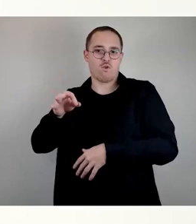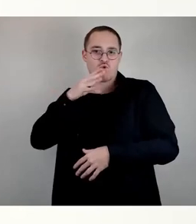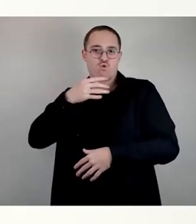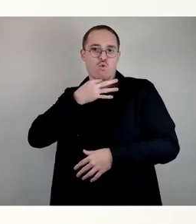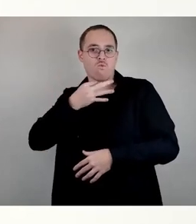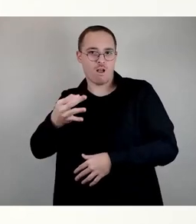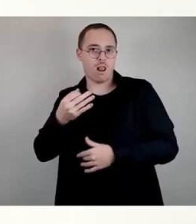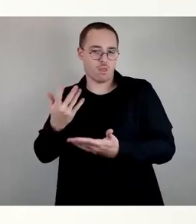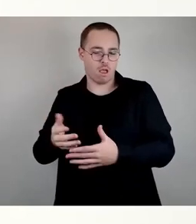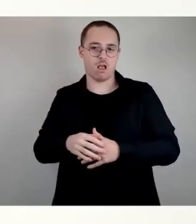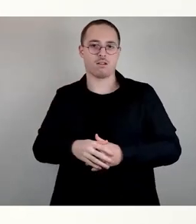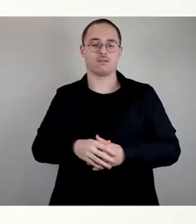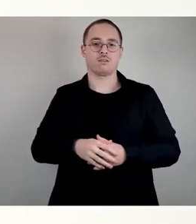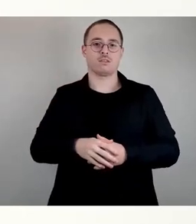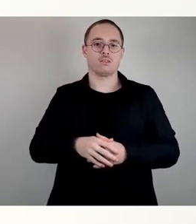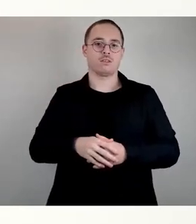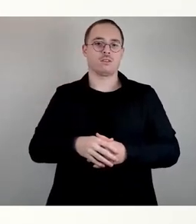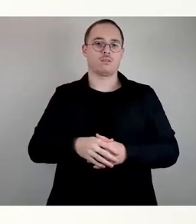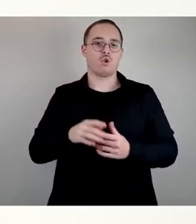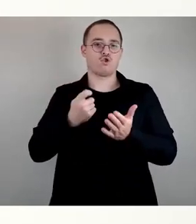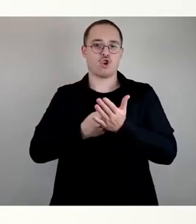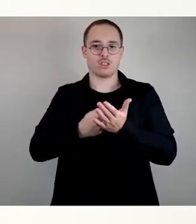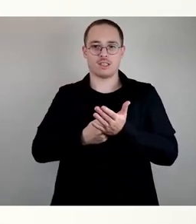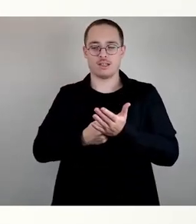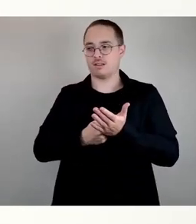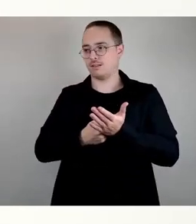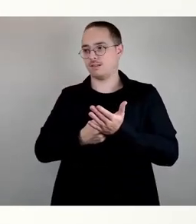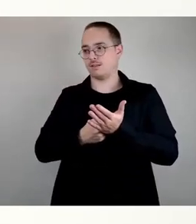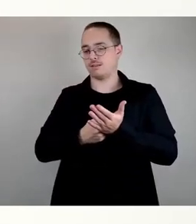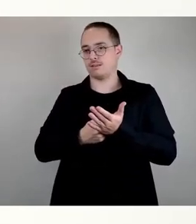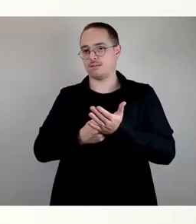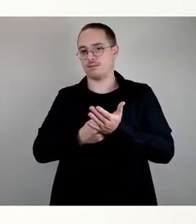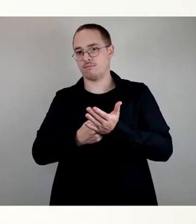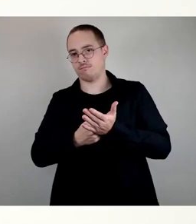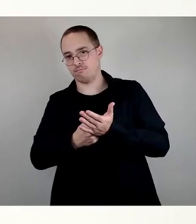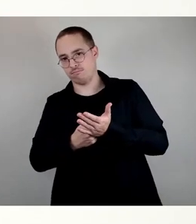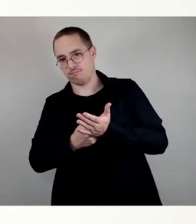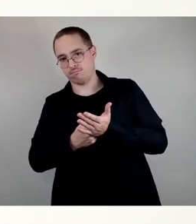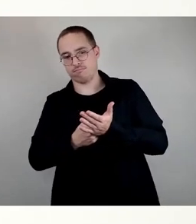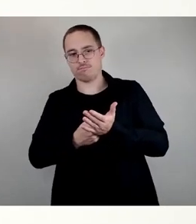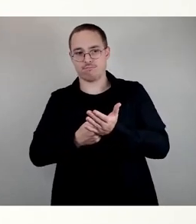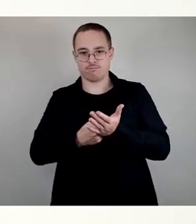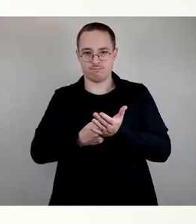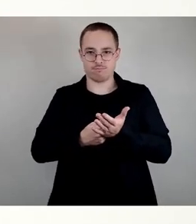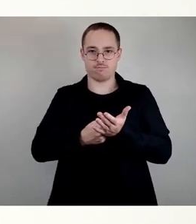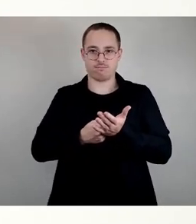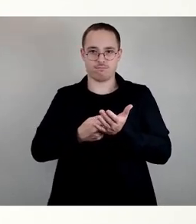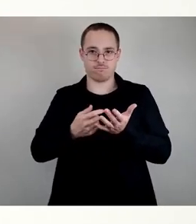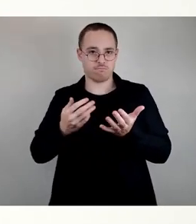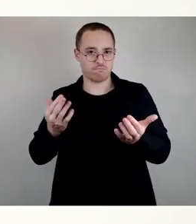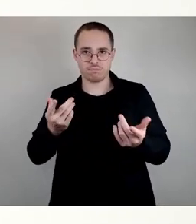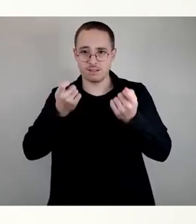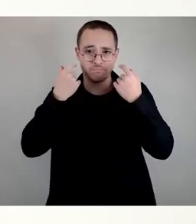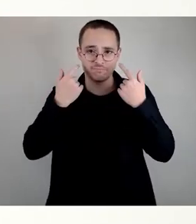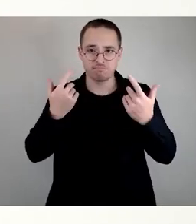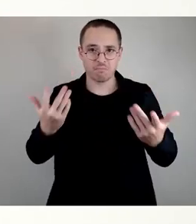Kosten, die wir haben für die Unterbringung von Menschen im Kontext Flucht und Asyl deutlich zu reduzieren. um es ganz konkret